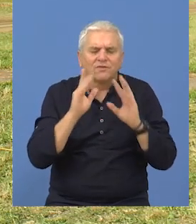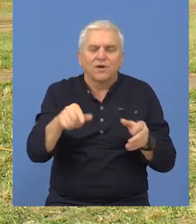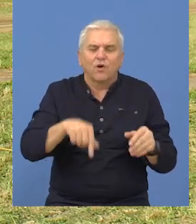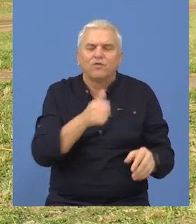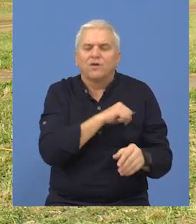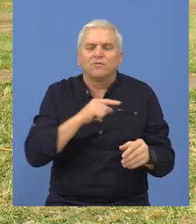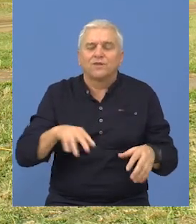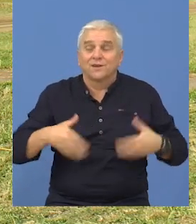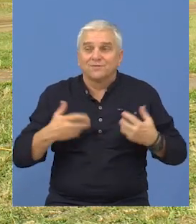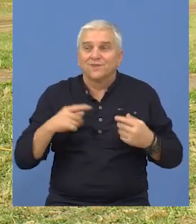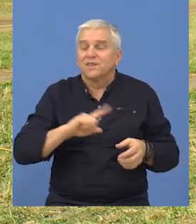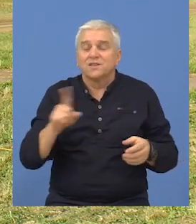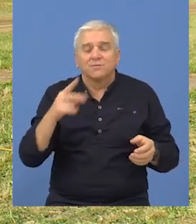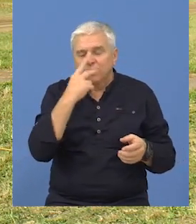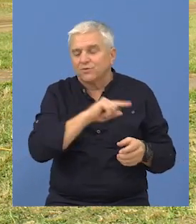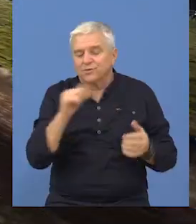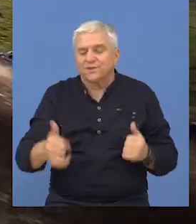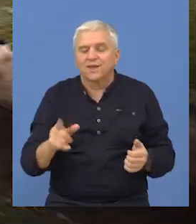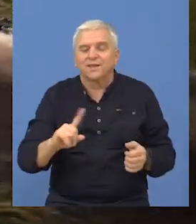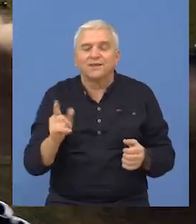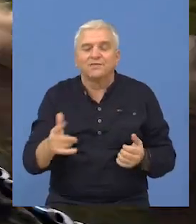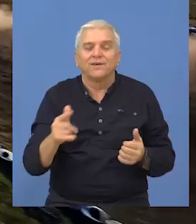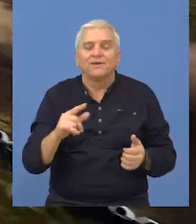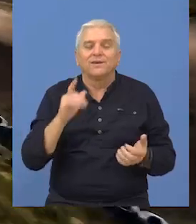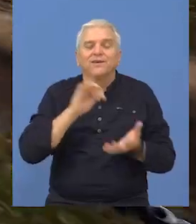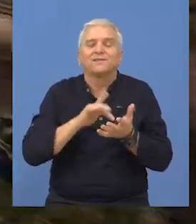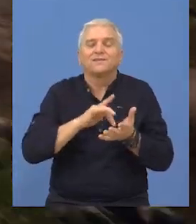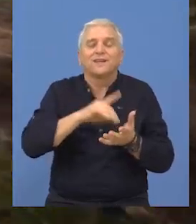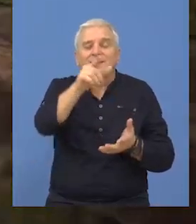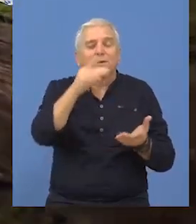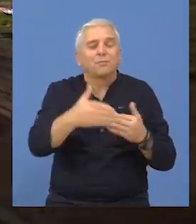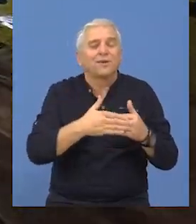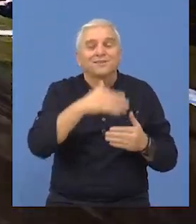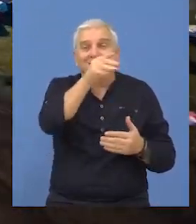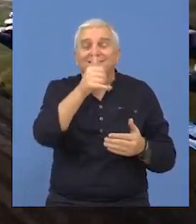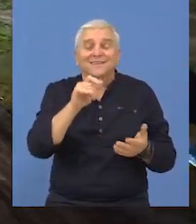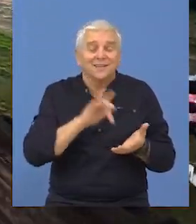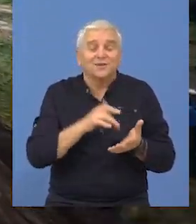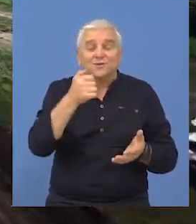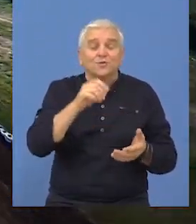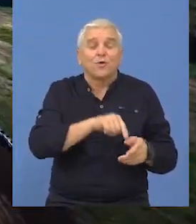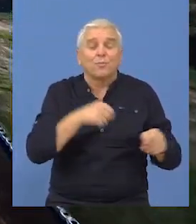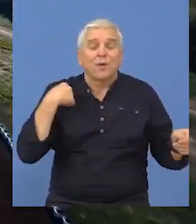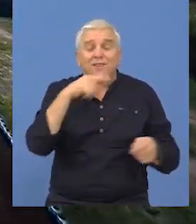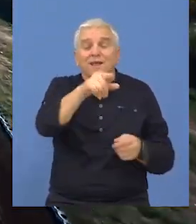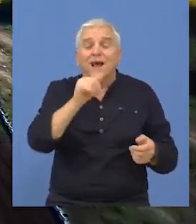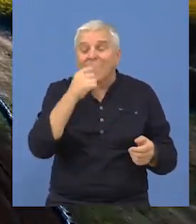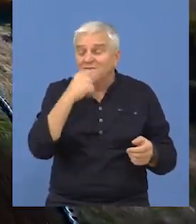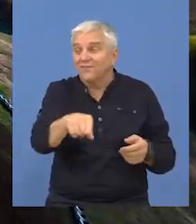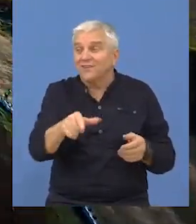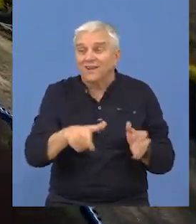ove godine na Autocrossu nismo imali. Nije čudo kada je centar samo 100 metara odavde? Pa tako je, centar 100 metara,